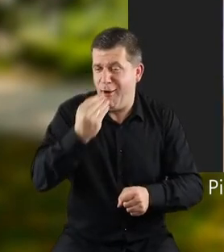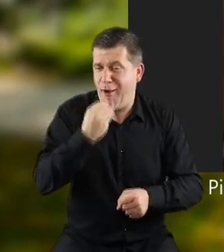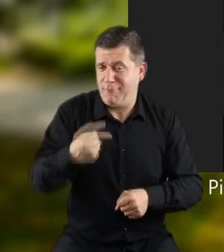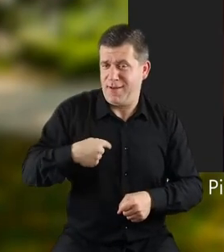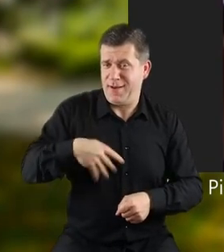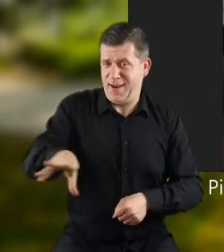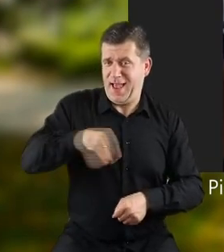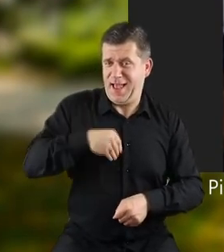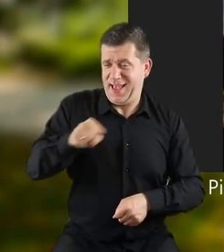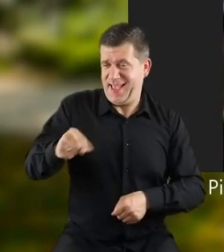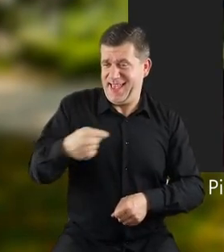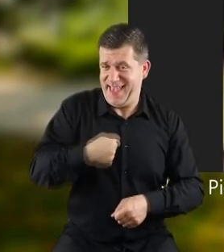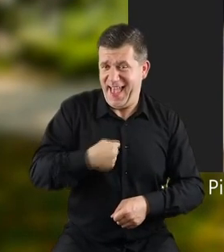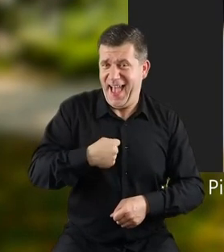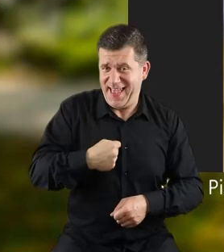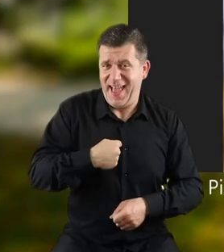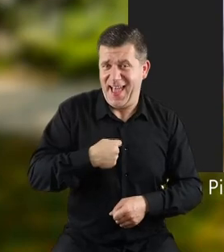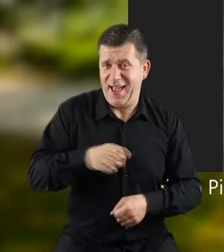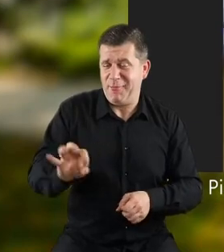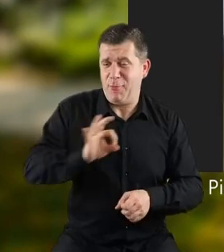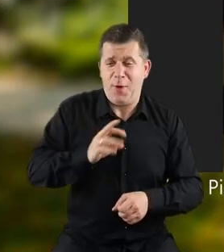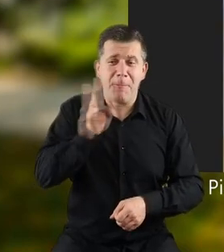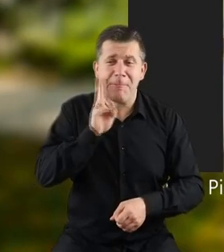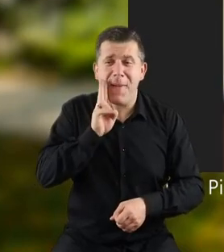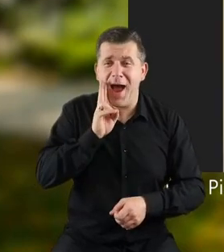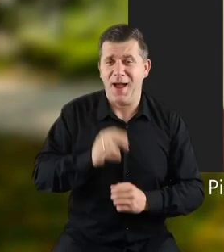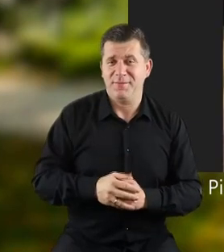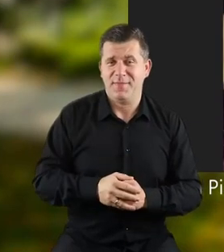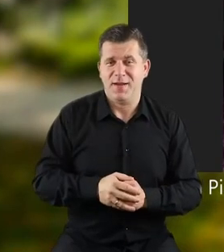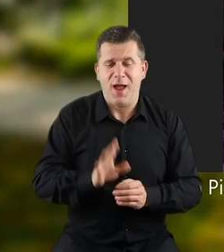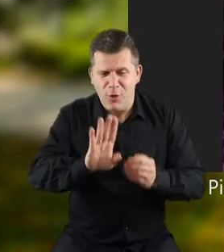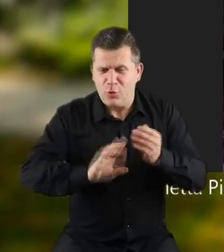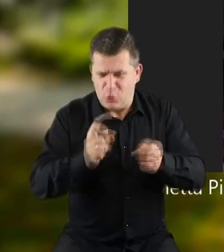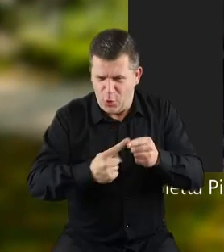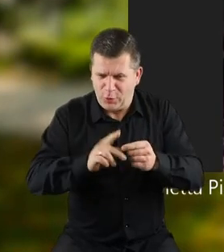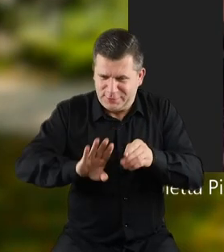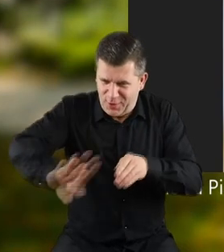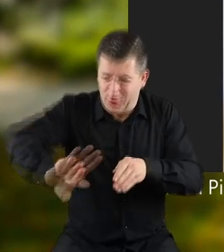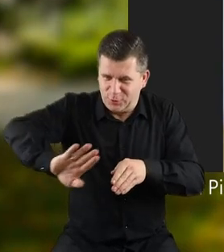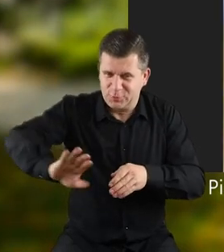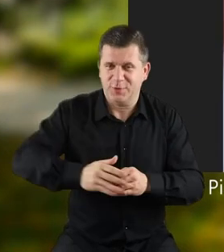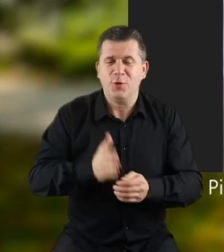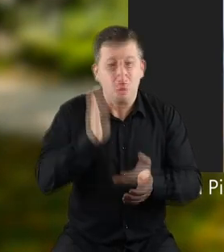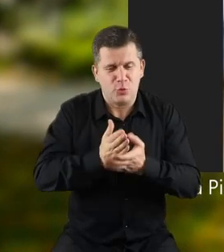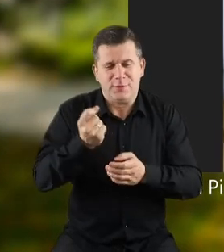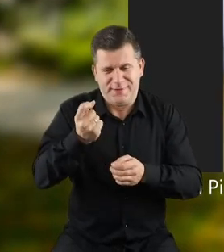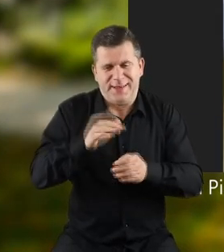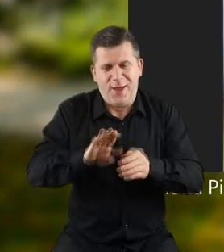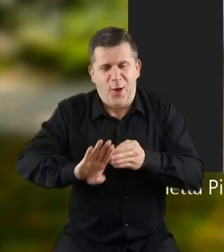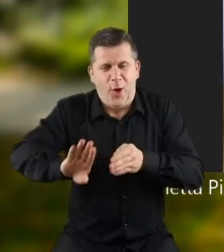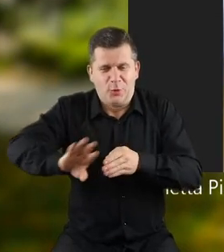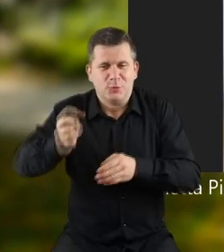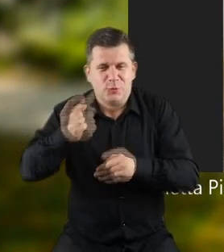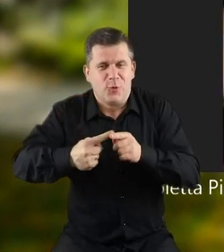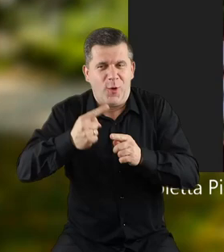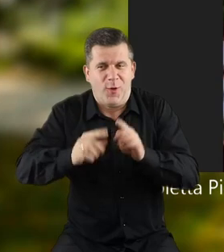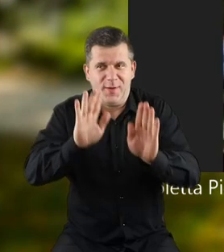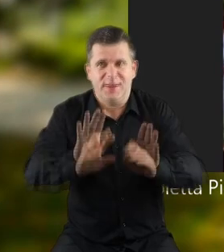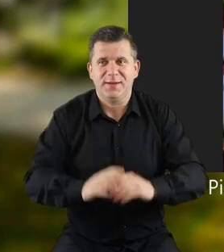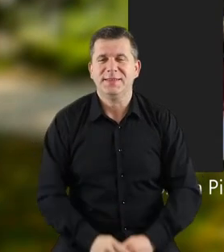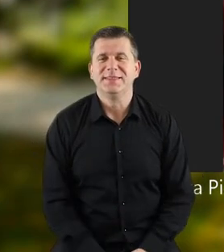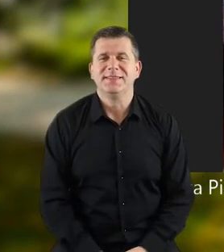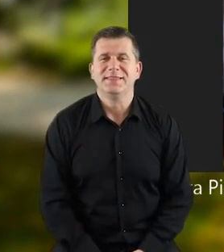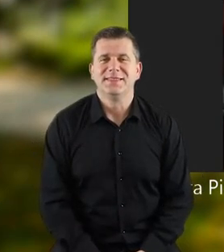ilustracje ze mną. To jestem ja, ja i moja mama. Ale odsuń się trochę. Tak, już się odsuwam trochę.